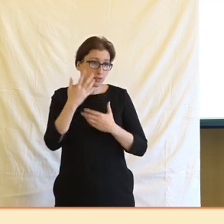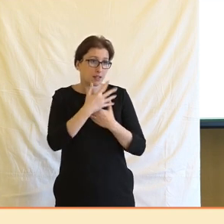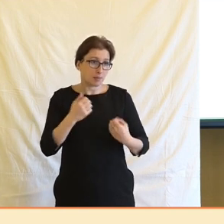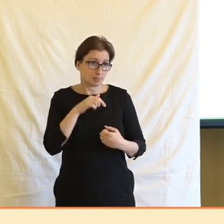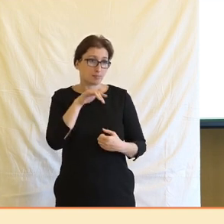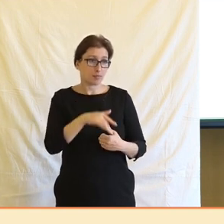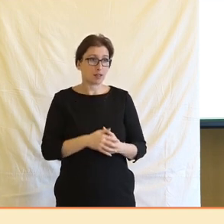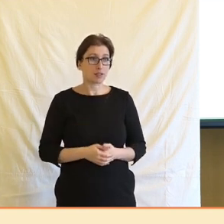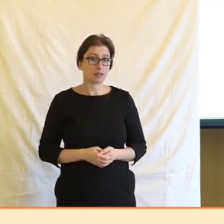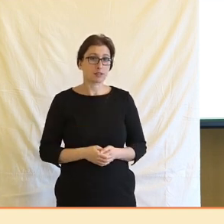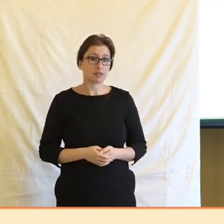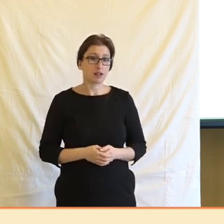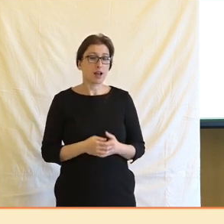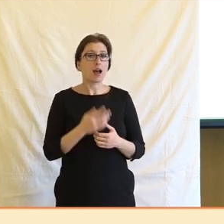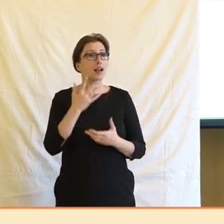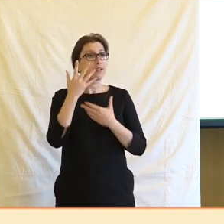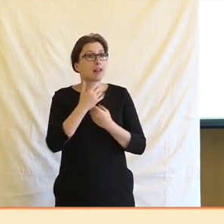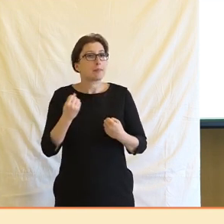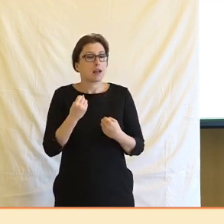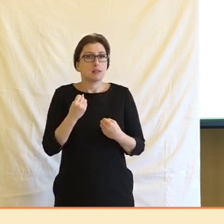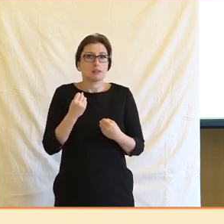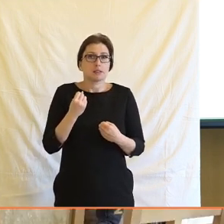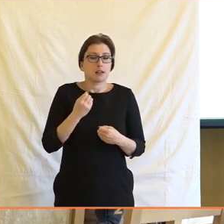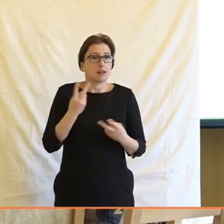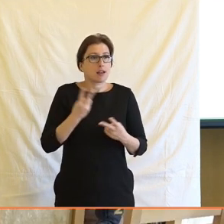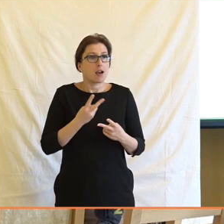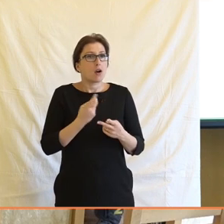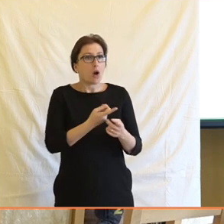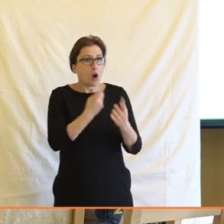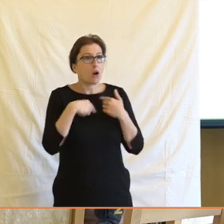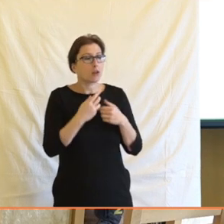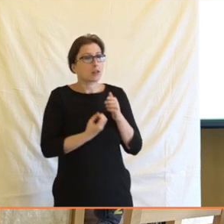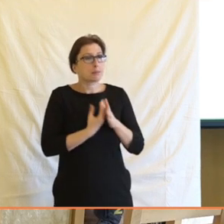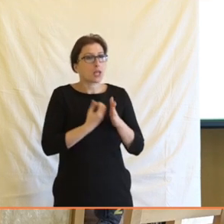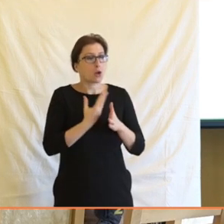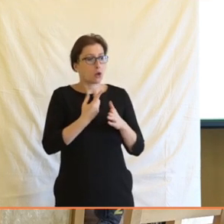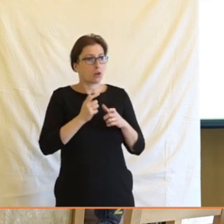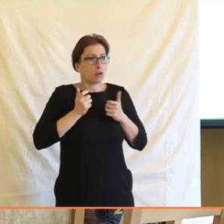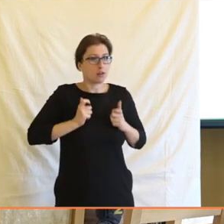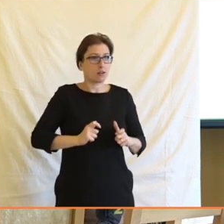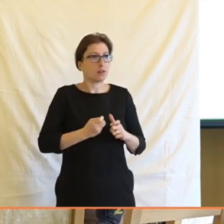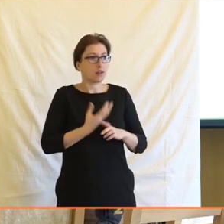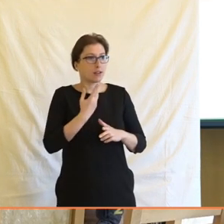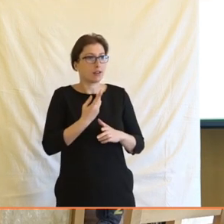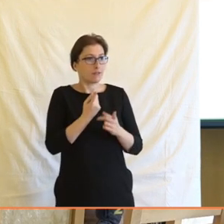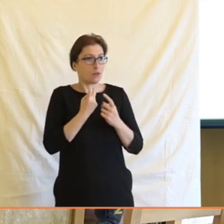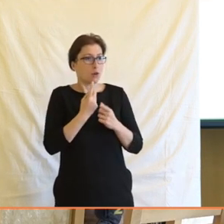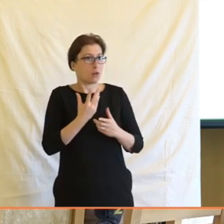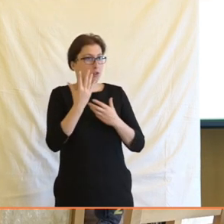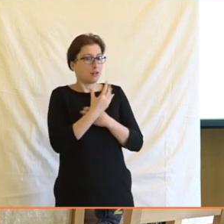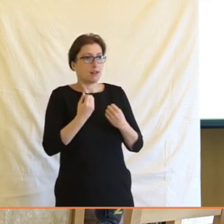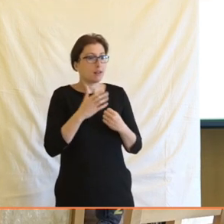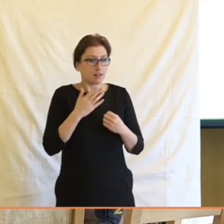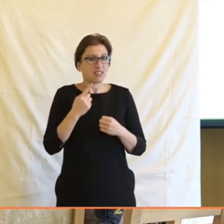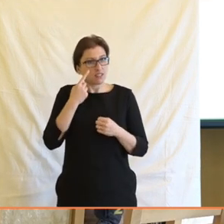Současně ale taková ta reflektovaná deprese, to znamená ne ty, co jsou vyvolávány těmi biologickými faktory a toho, co prostě je úplně mimo naše